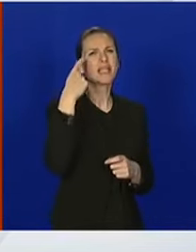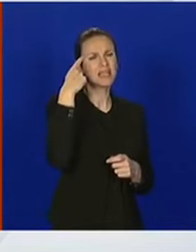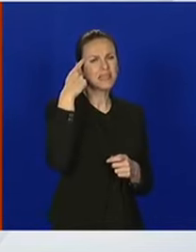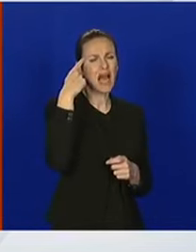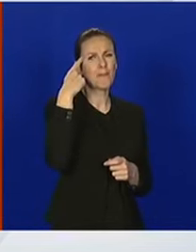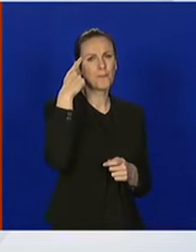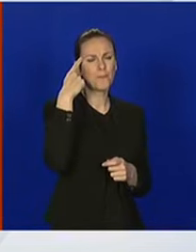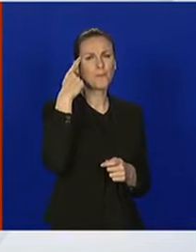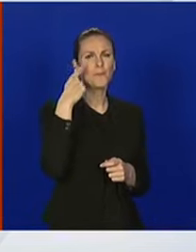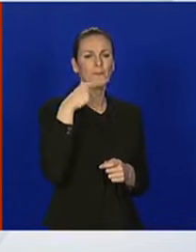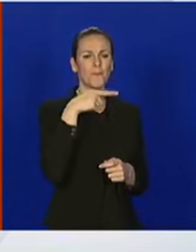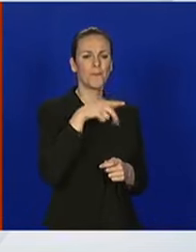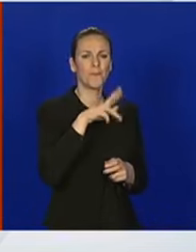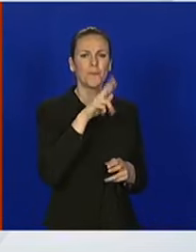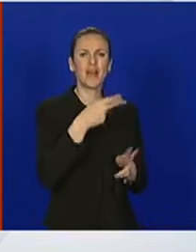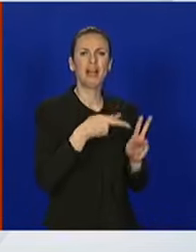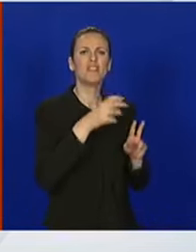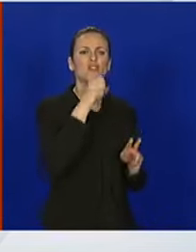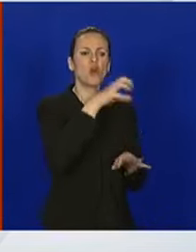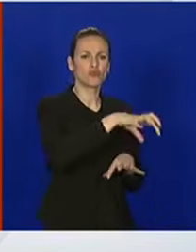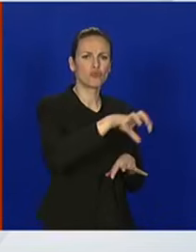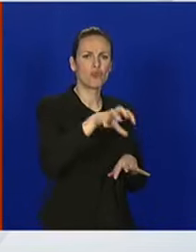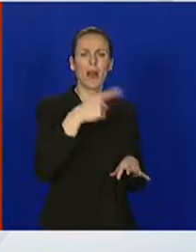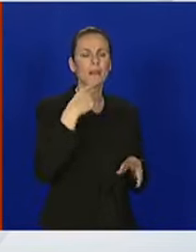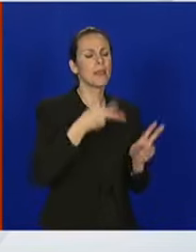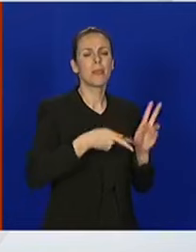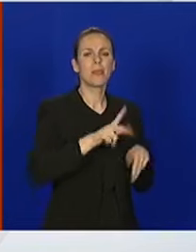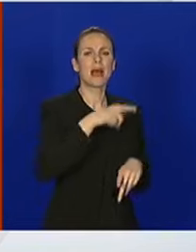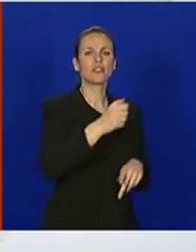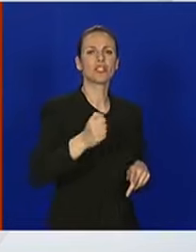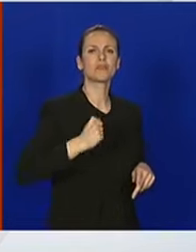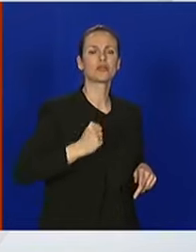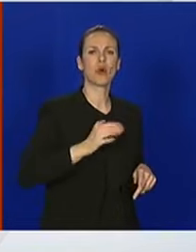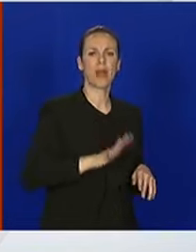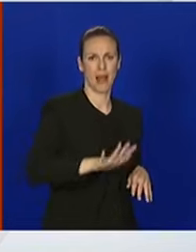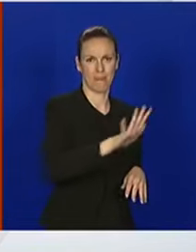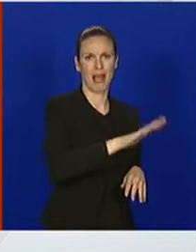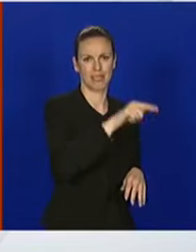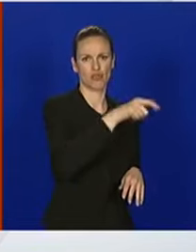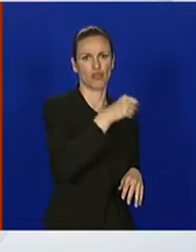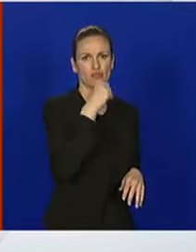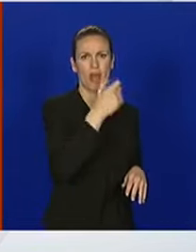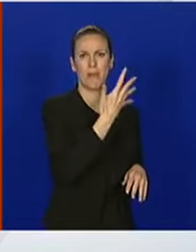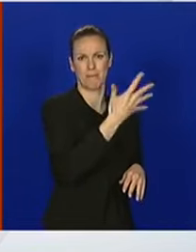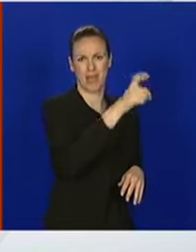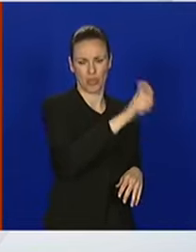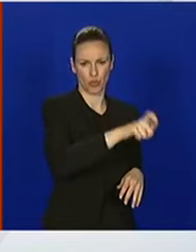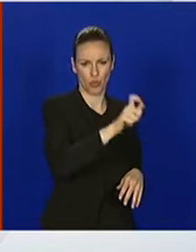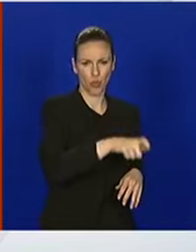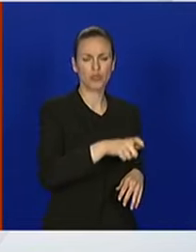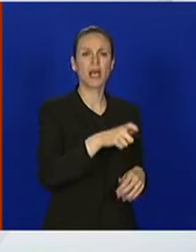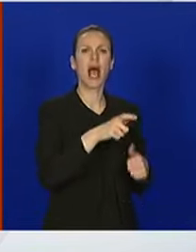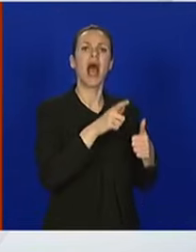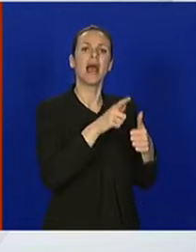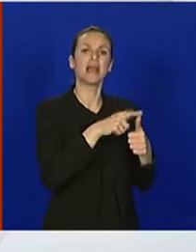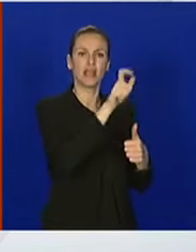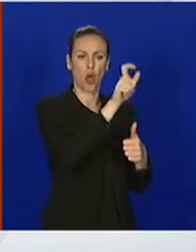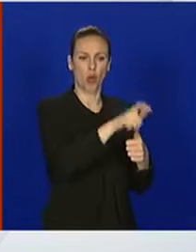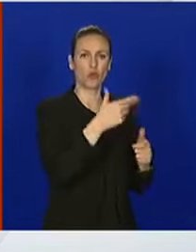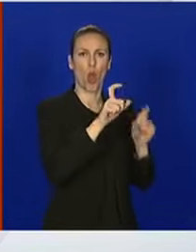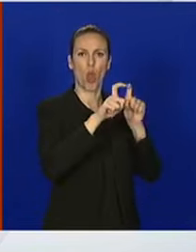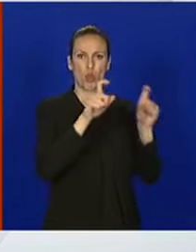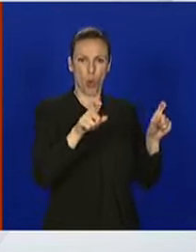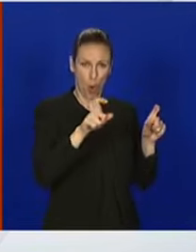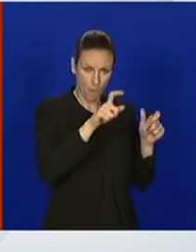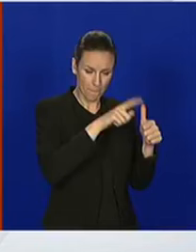ima u više županija, najviše je iz splisko-dalmatijske županije njih pet, od čega je jedna osoba iz doma,